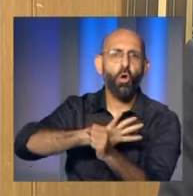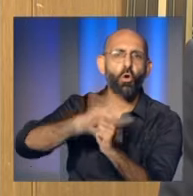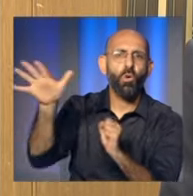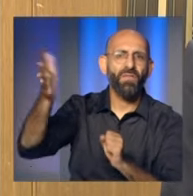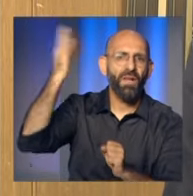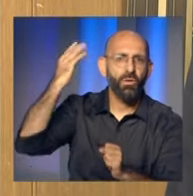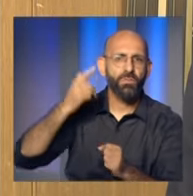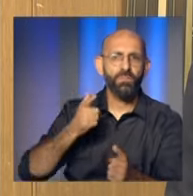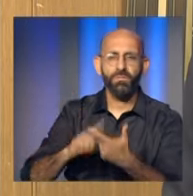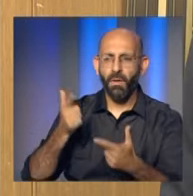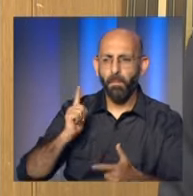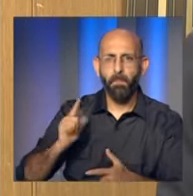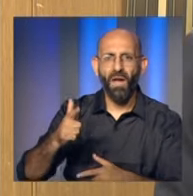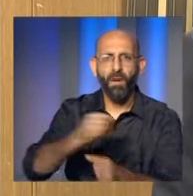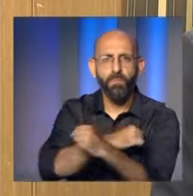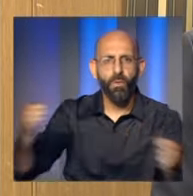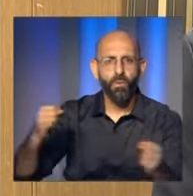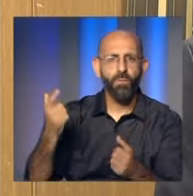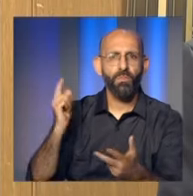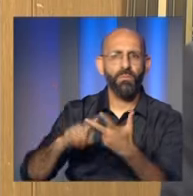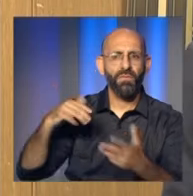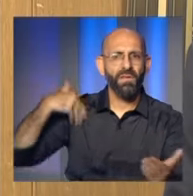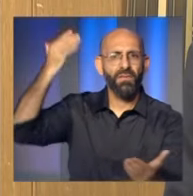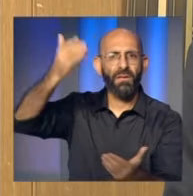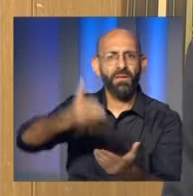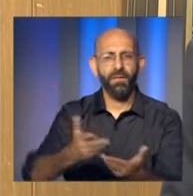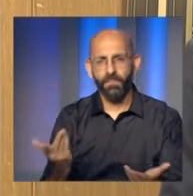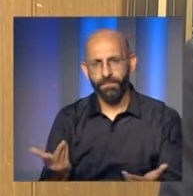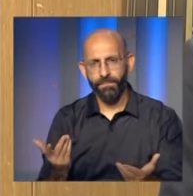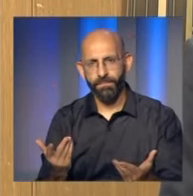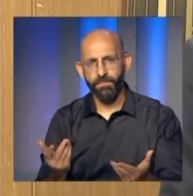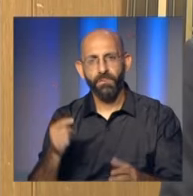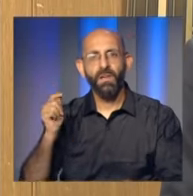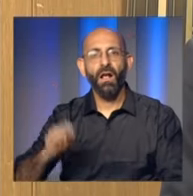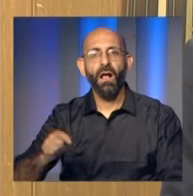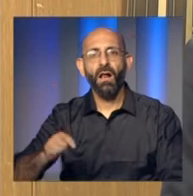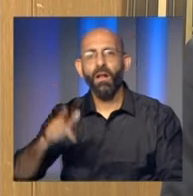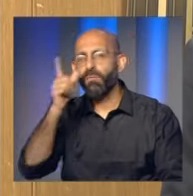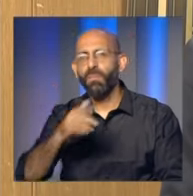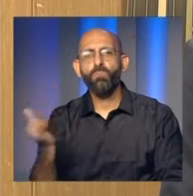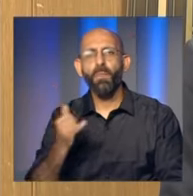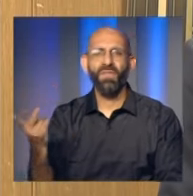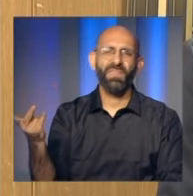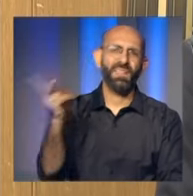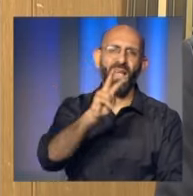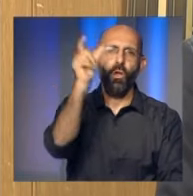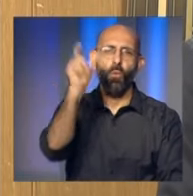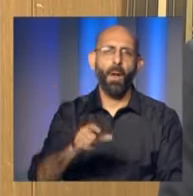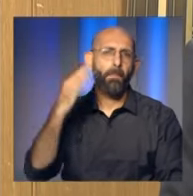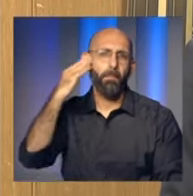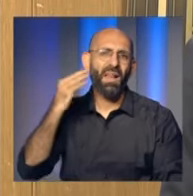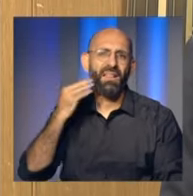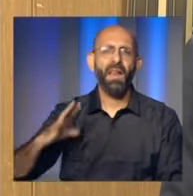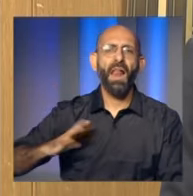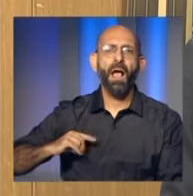ما تم تقريره سابقا إضافة للمستجدات اللي خاصة برزت